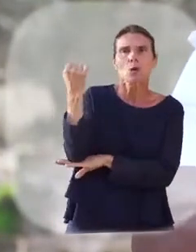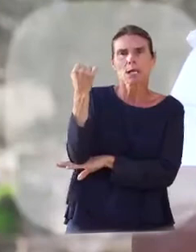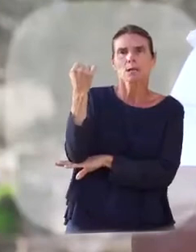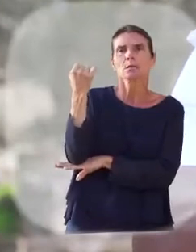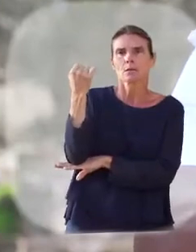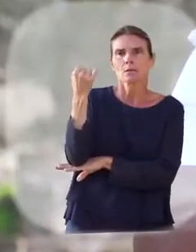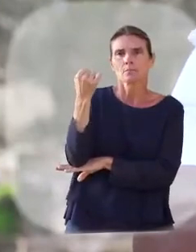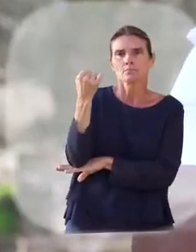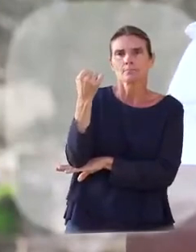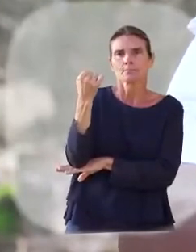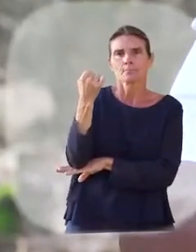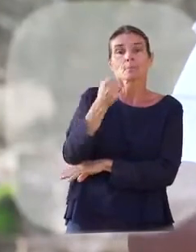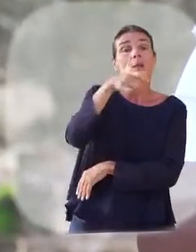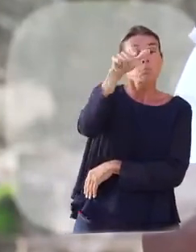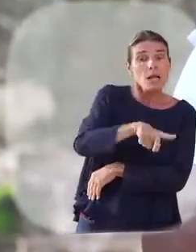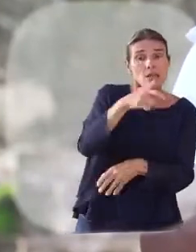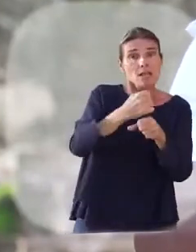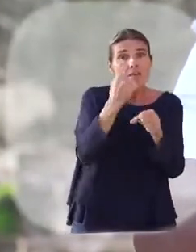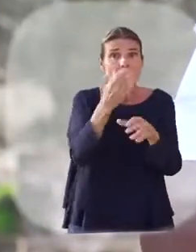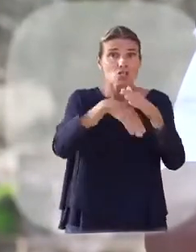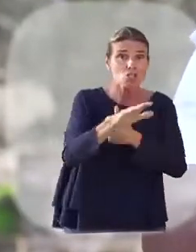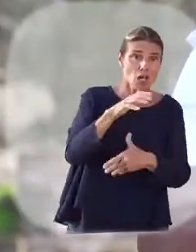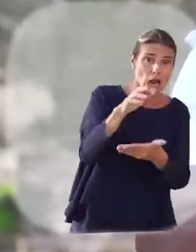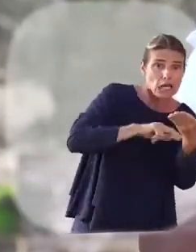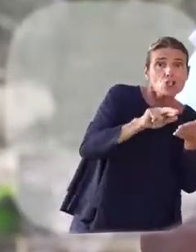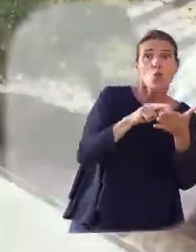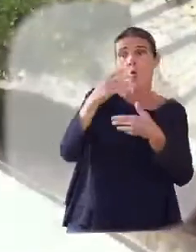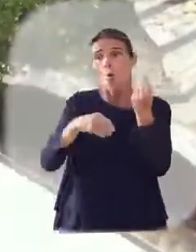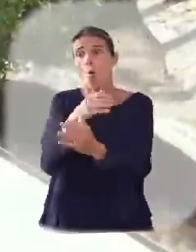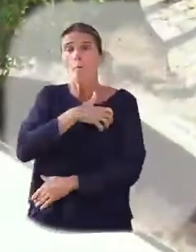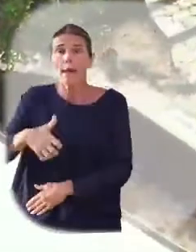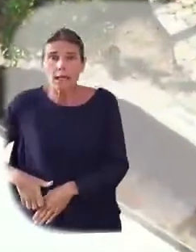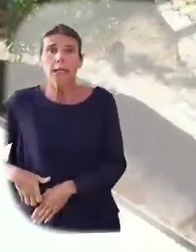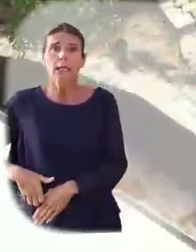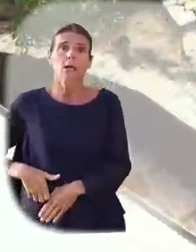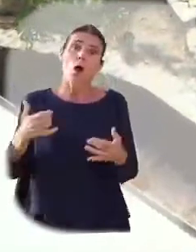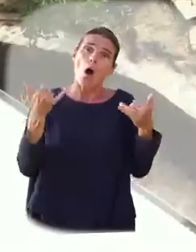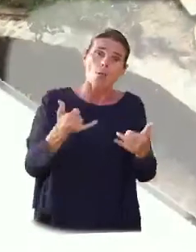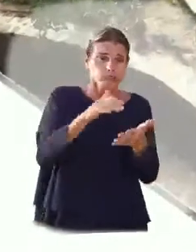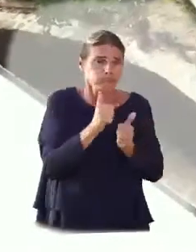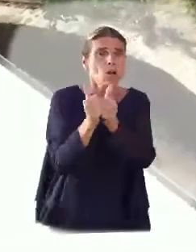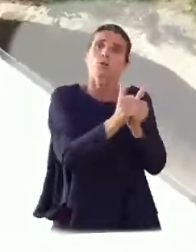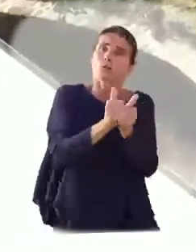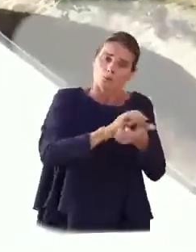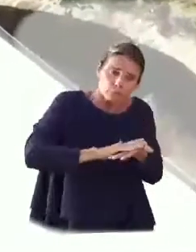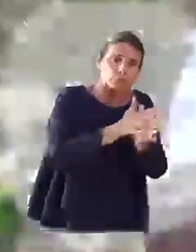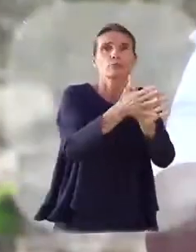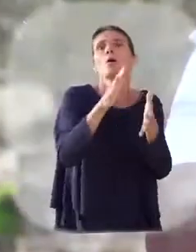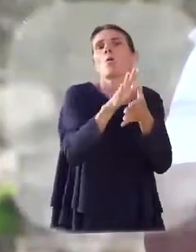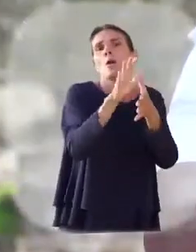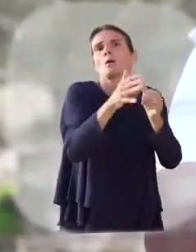fête. Aux employés de la région, des collectivités, construisons ensemble l'avenir de notre archipel.